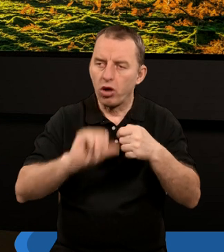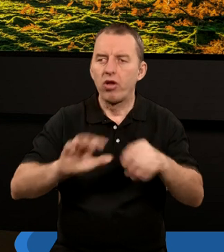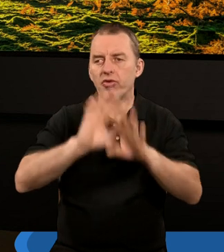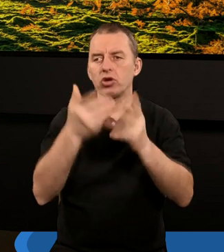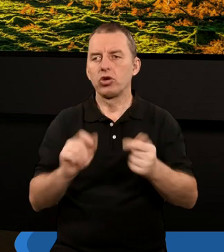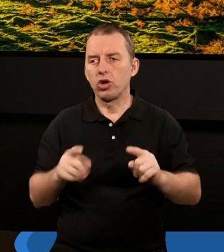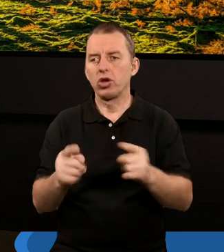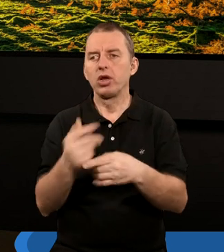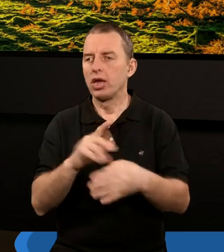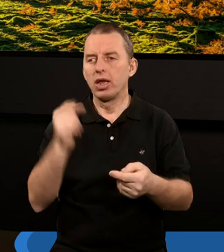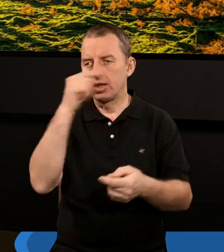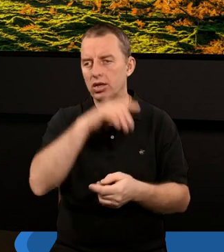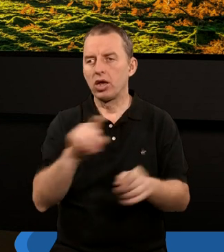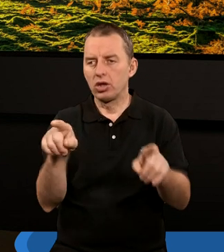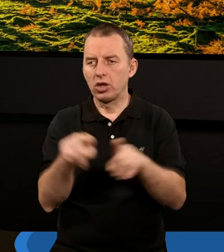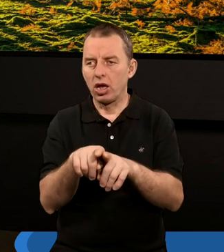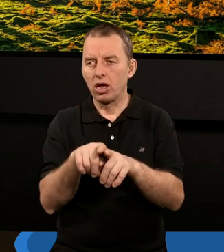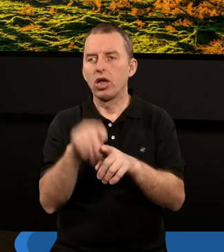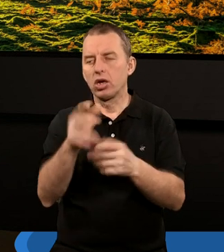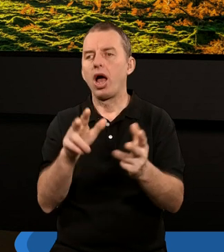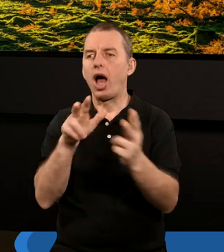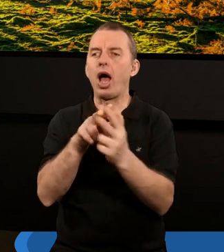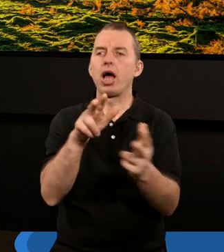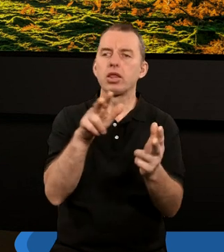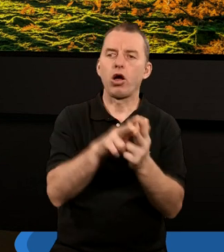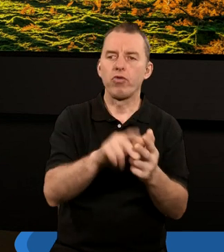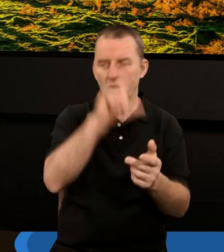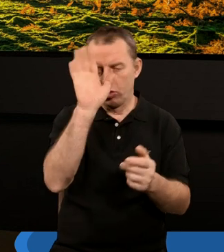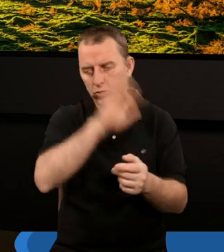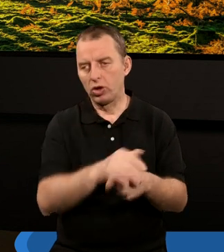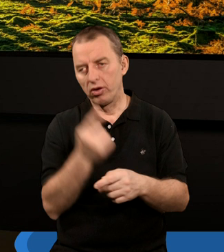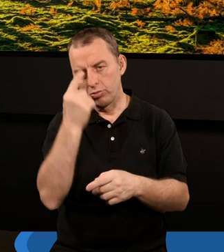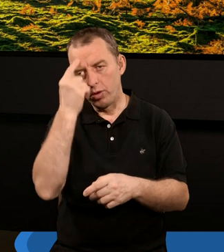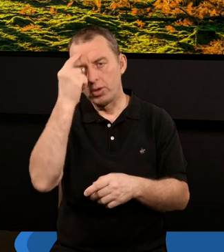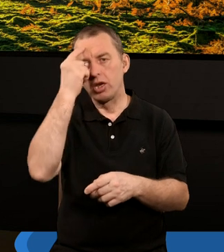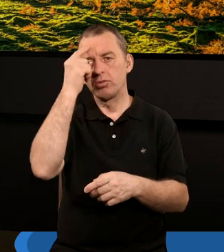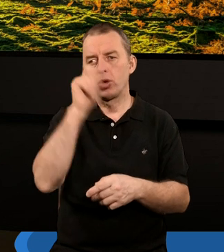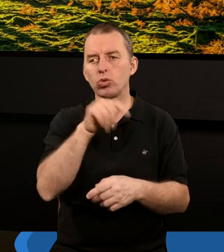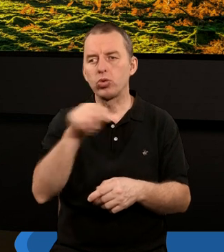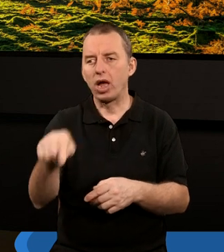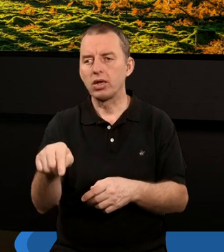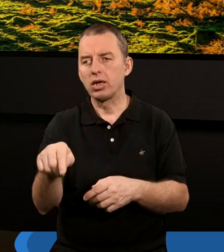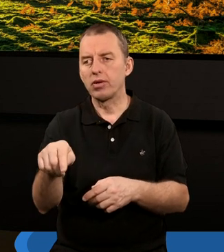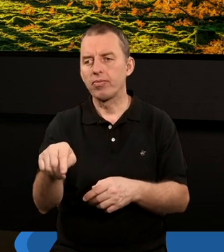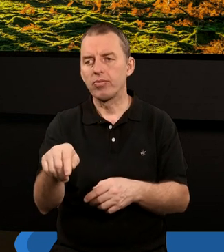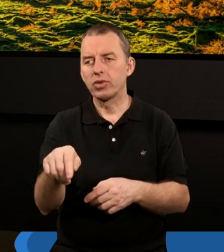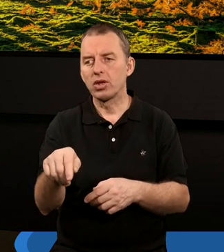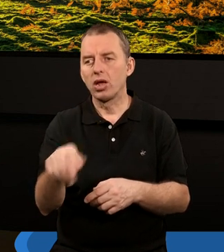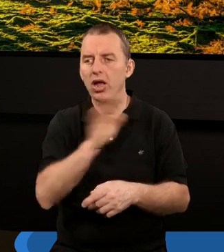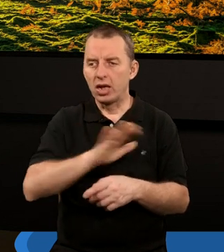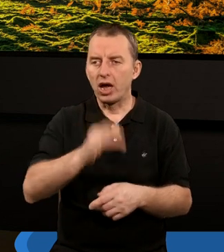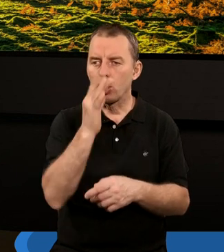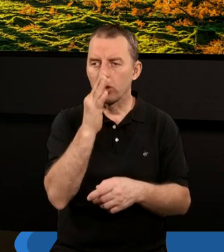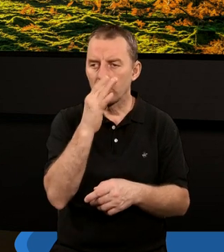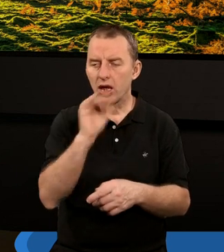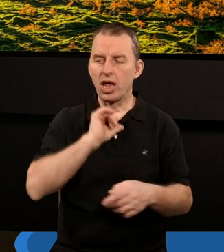tutaj się dzieje no i niestety też w ten sposób atakować często lud Boży. Wspomnieliśmy tutaj no właśnie, czy naród